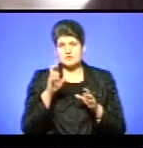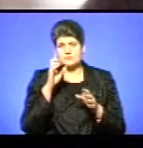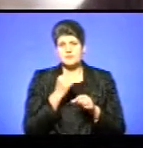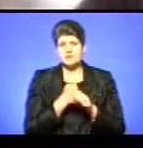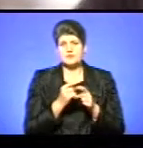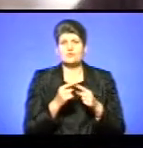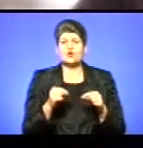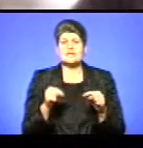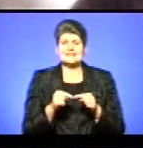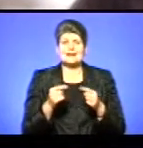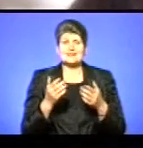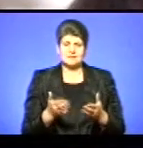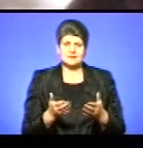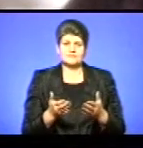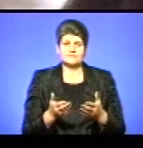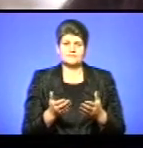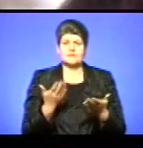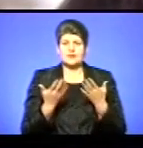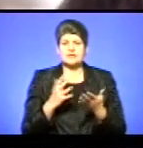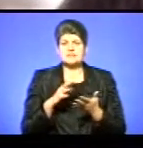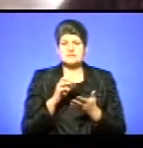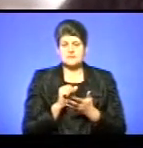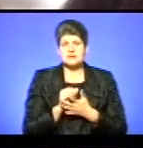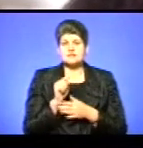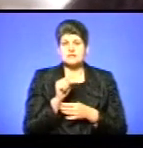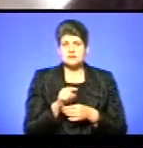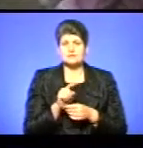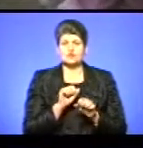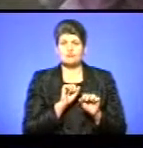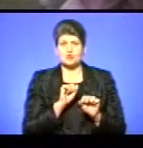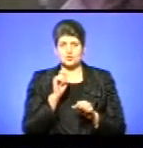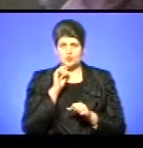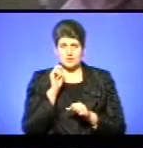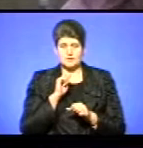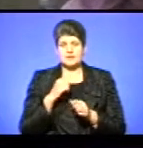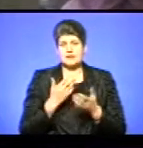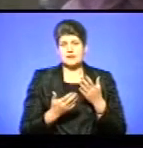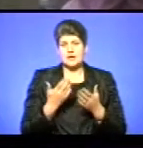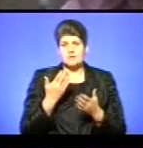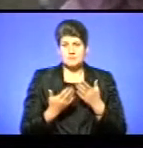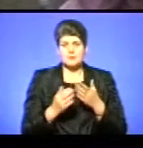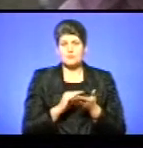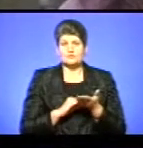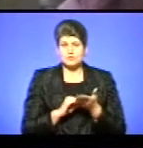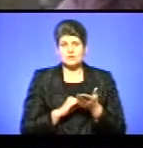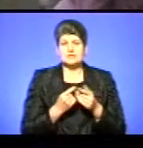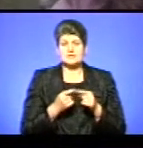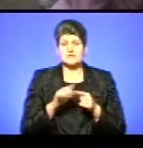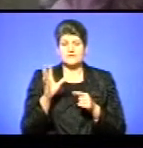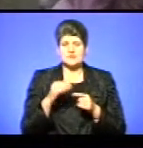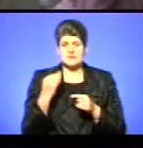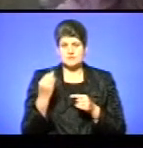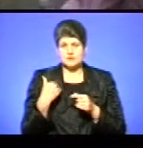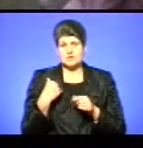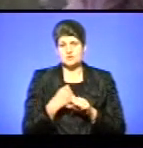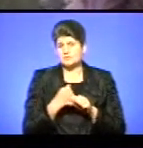організації, яка займається тим, що оборонить Україну. Я впевнена, що якби повторилася ця історія, по-перше, я